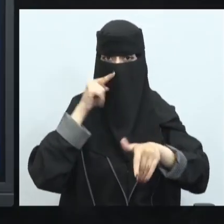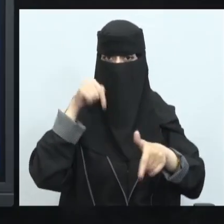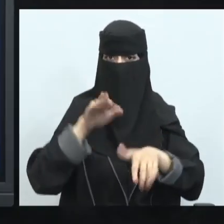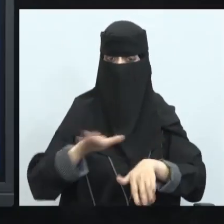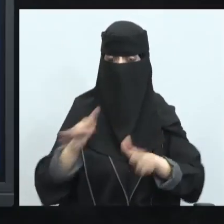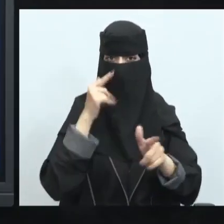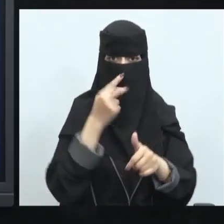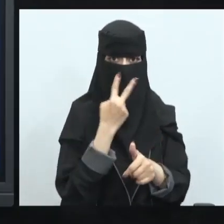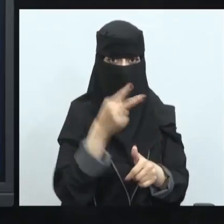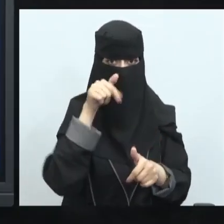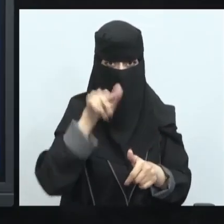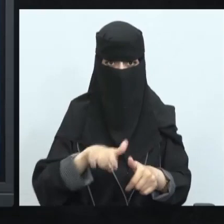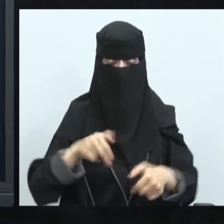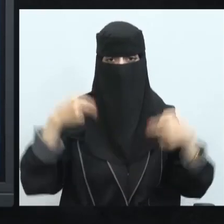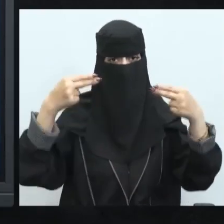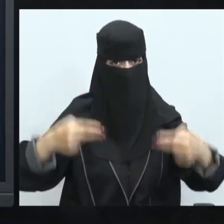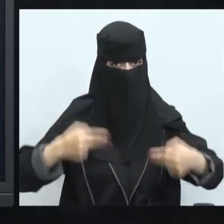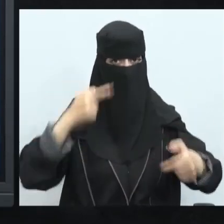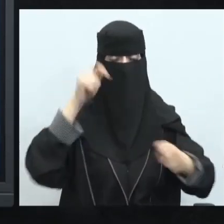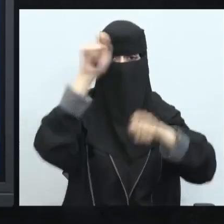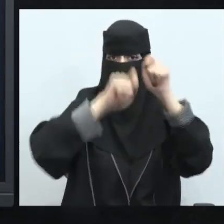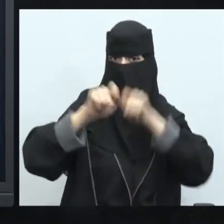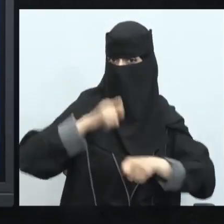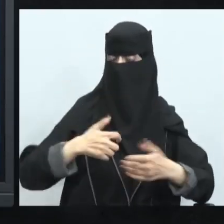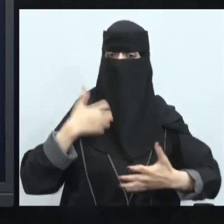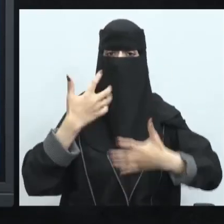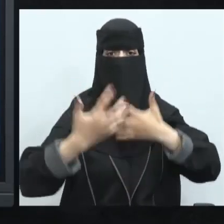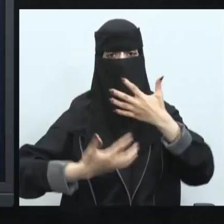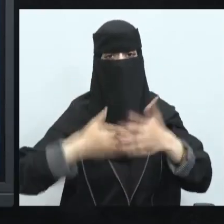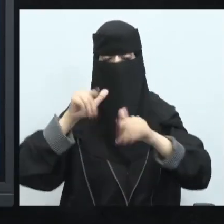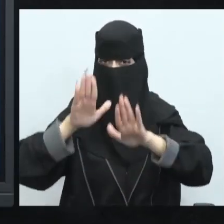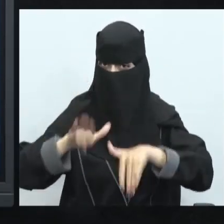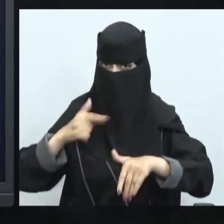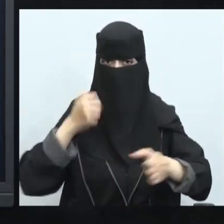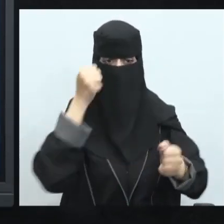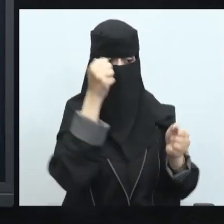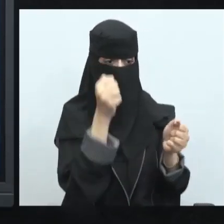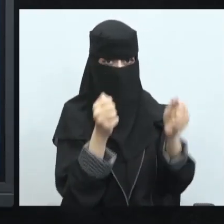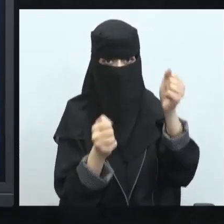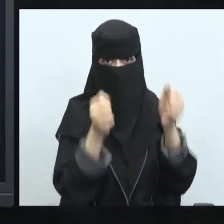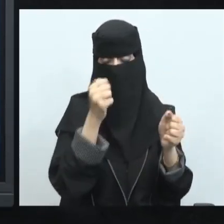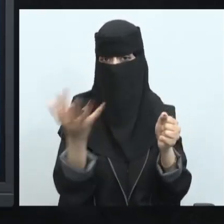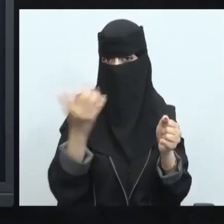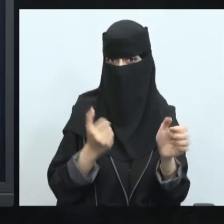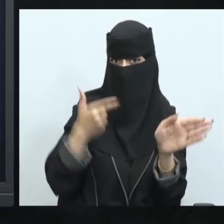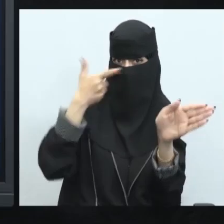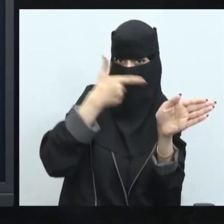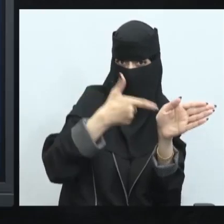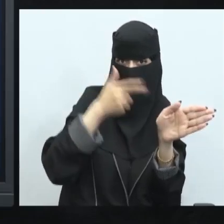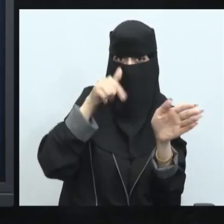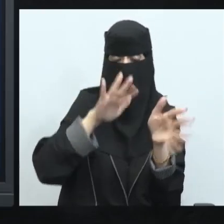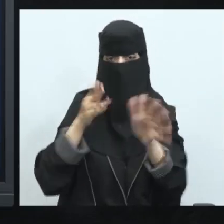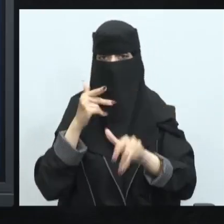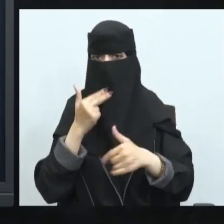نظرنا إلى هذه الفعالية إذن سنستخدم الطاقة هناك سيارات تستخدم موارد للطاقة سواء الطاقة